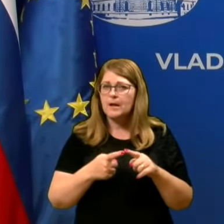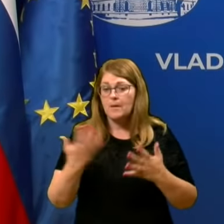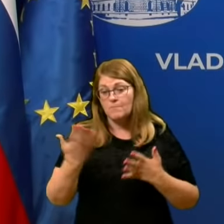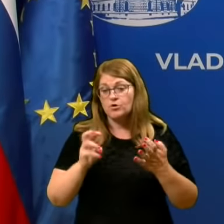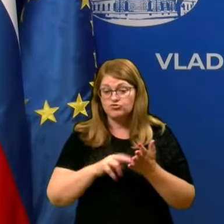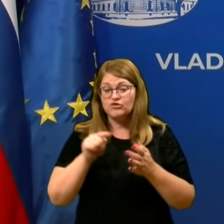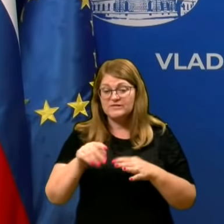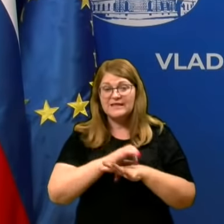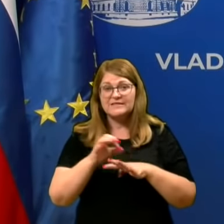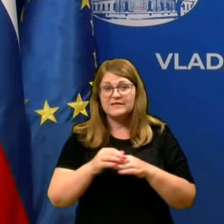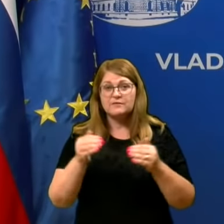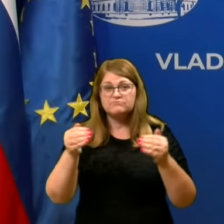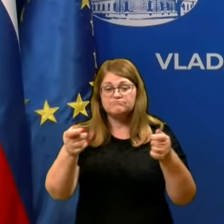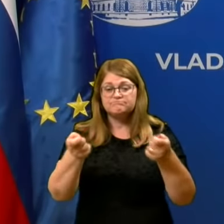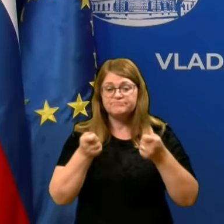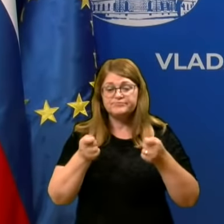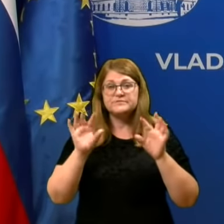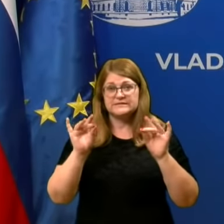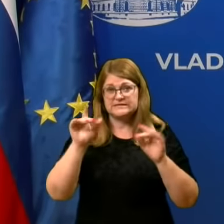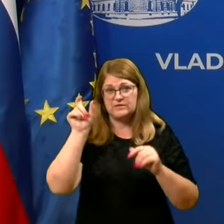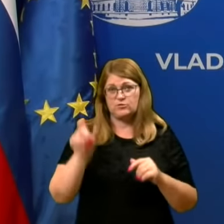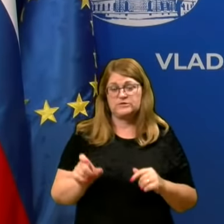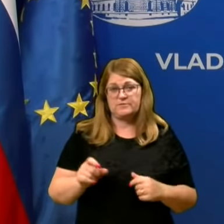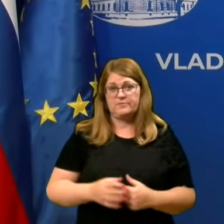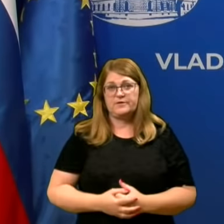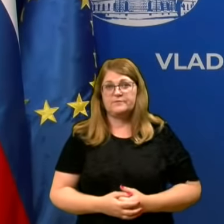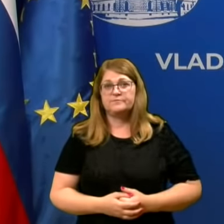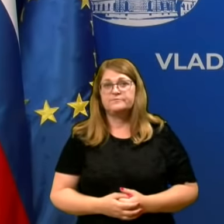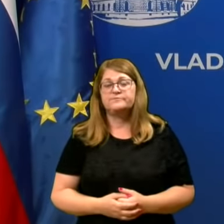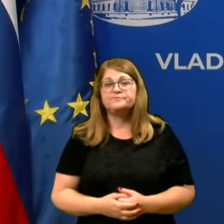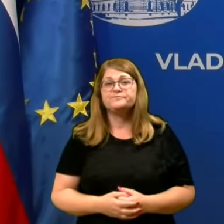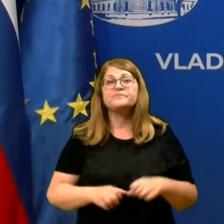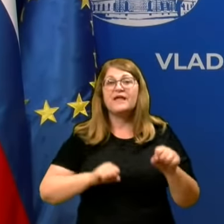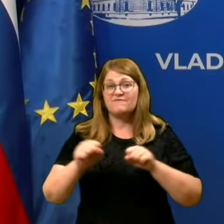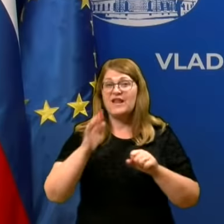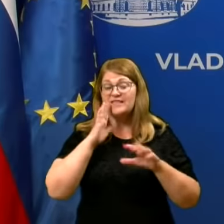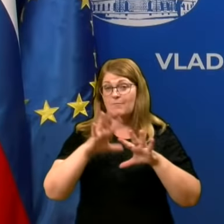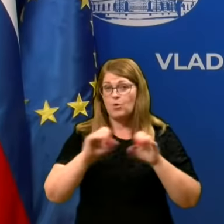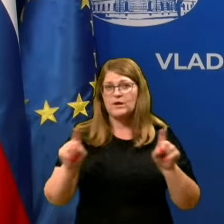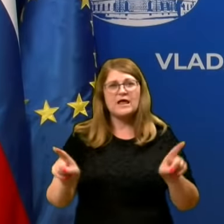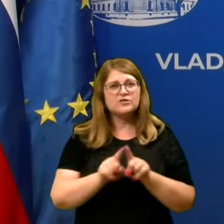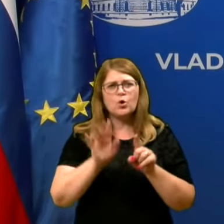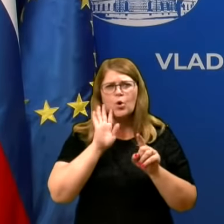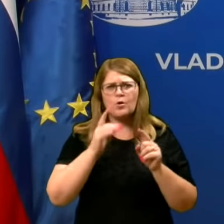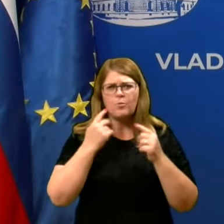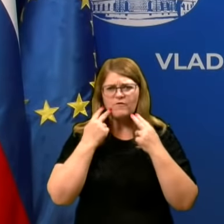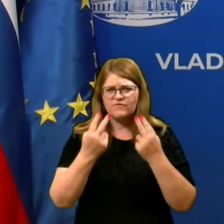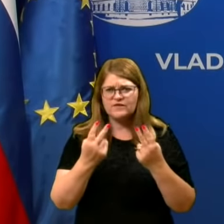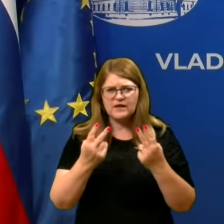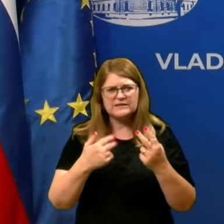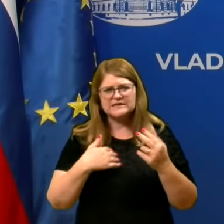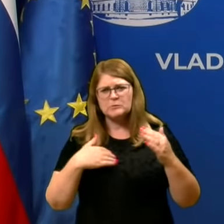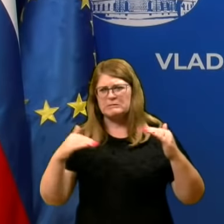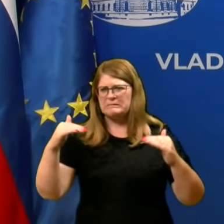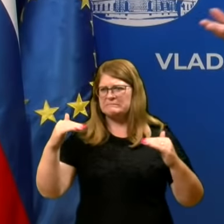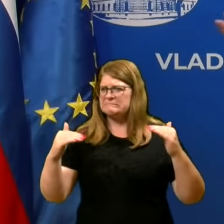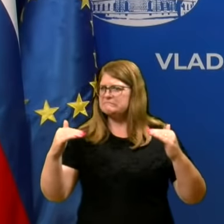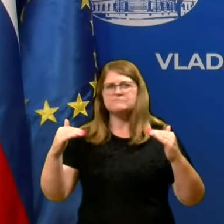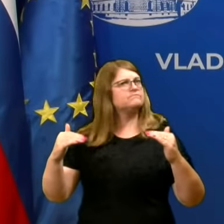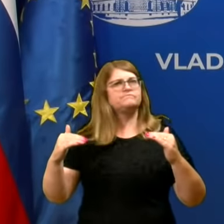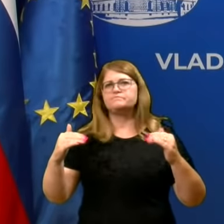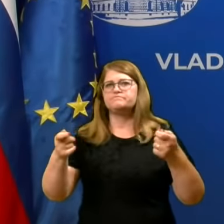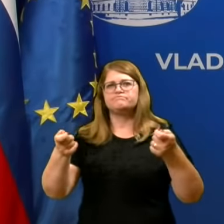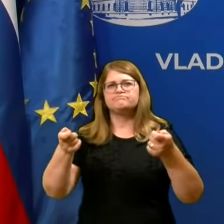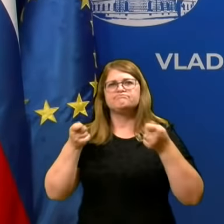morda še ta teden zamejiti na 10 vse. Vlada bo ukrepala, tako je, ko bo ocenila, da smo na rohu. In tako kot